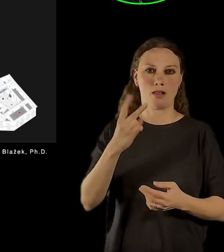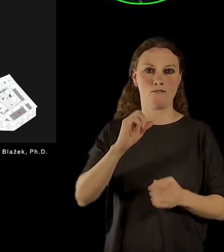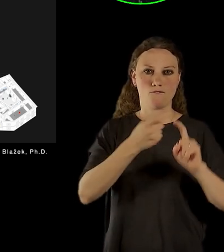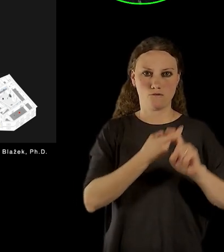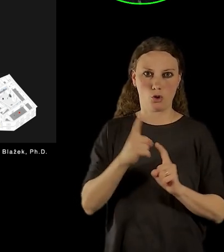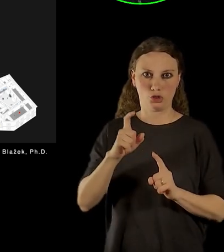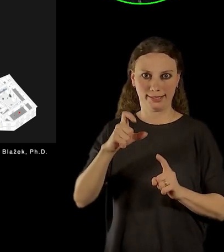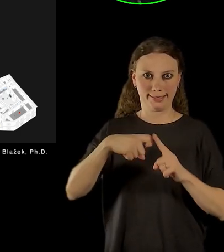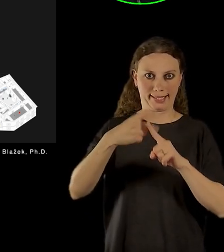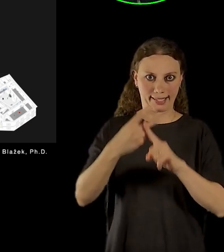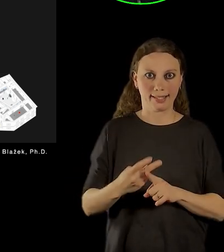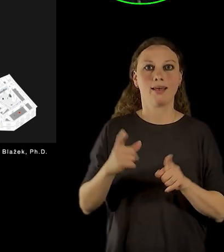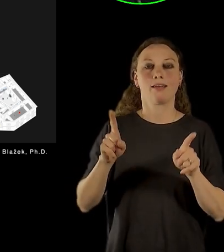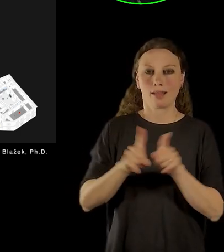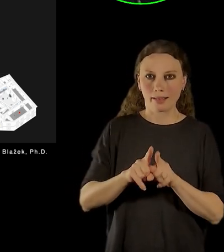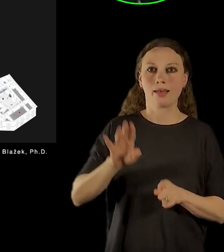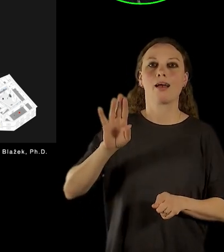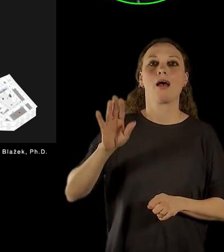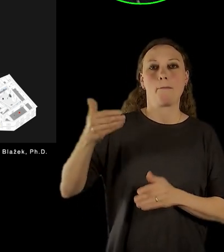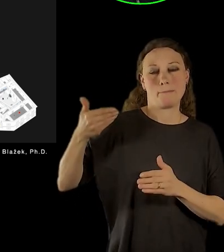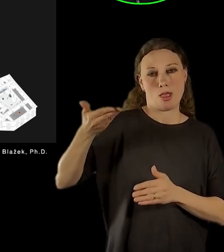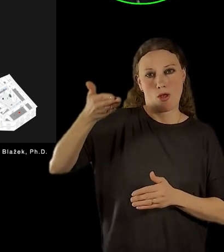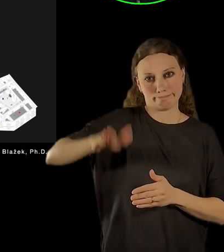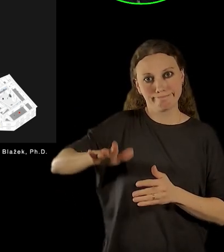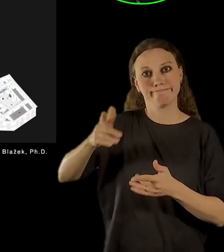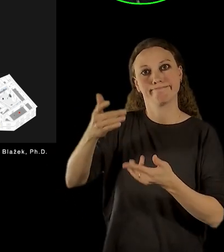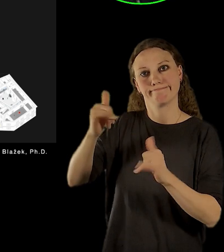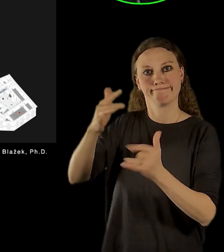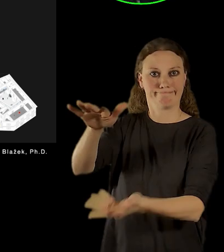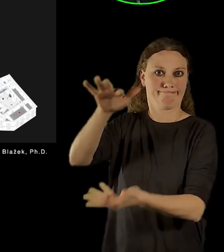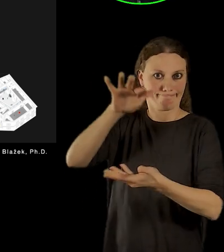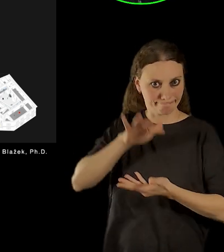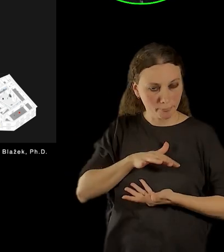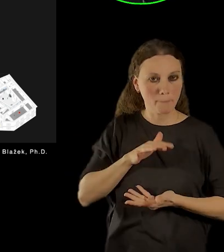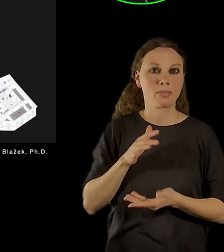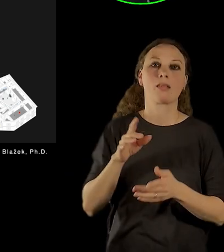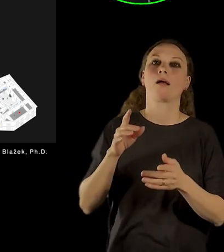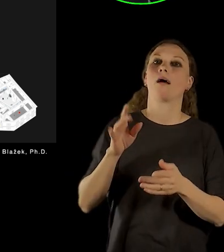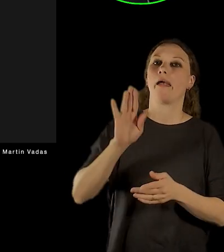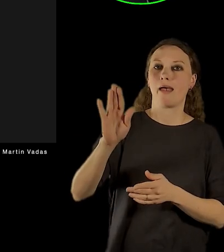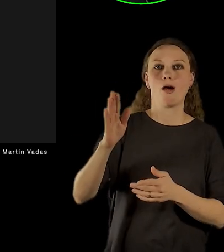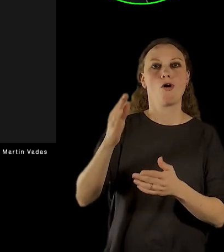ve vlastnictví, takže určitě první výstava byla věnovaná Pavlu Vošickému a jeho dílu.